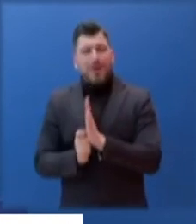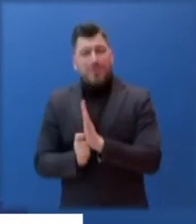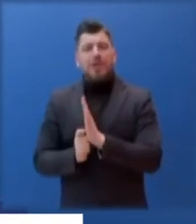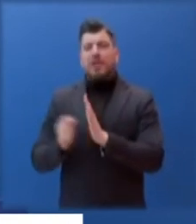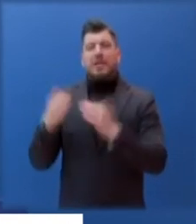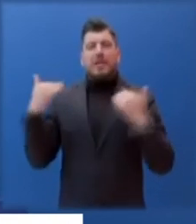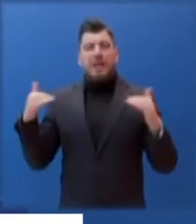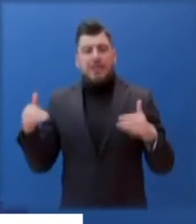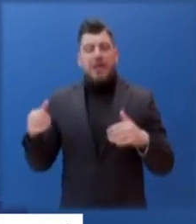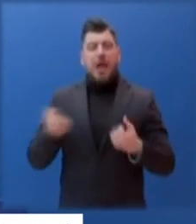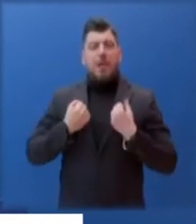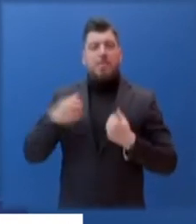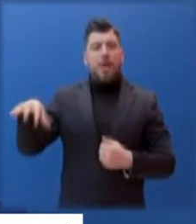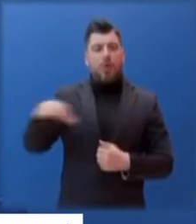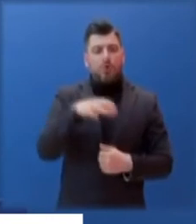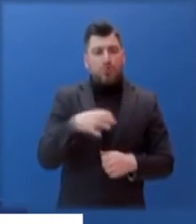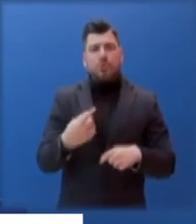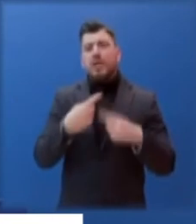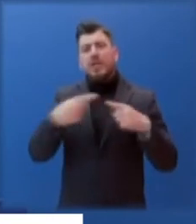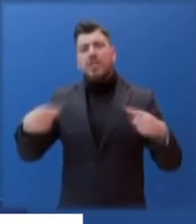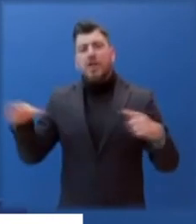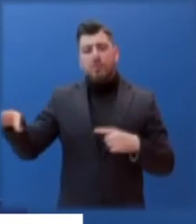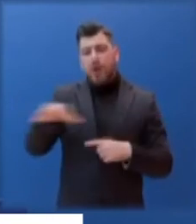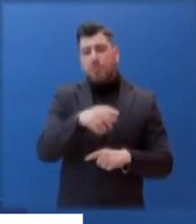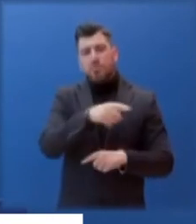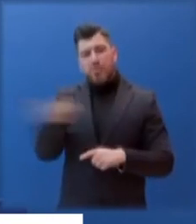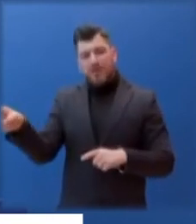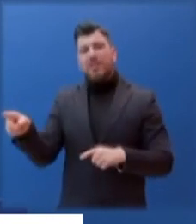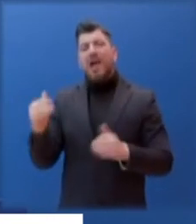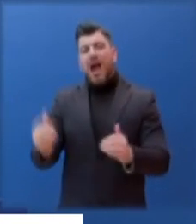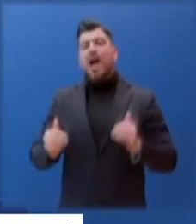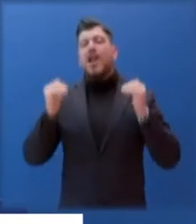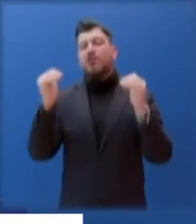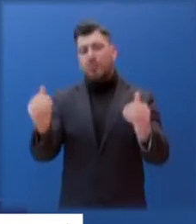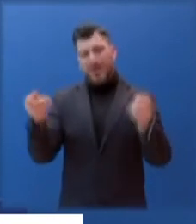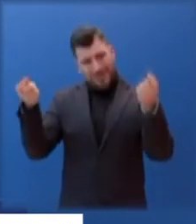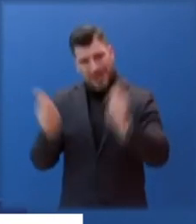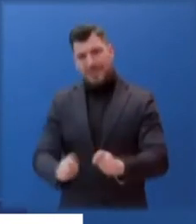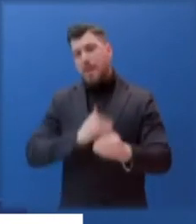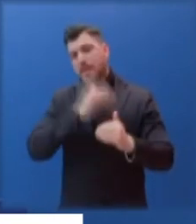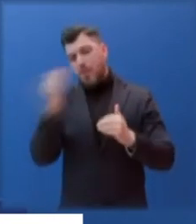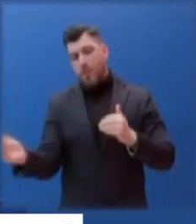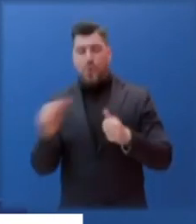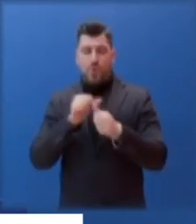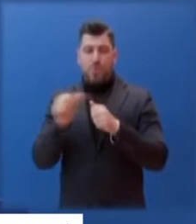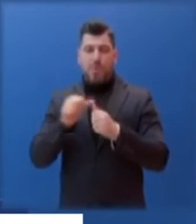τους παιδότοπους και τους άλλους κλάδους για τους οποίους αναστέλλεται η δραστηριότητα με κρατική εντολή κατά τη διάρκεια του Απριλίου.